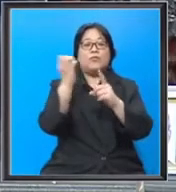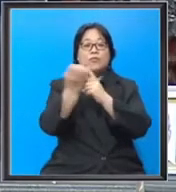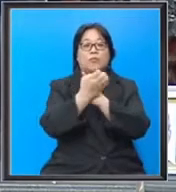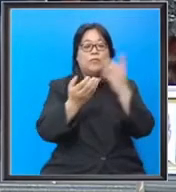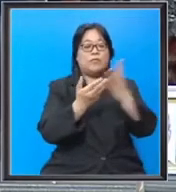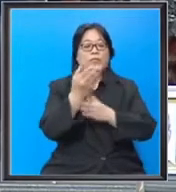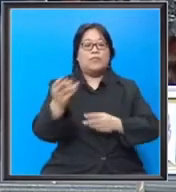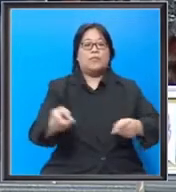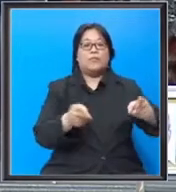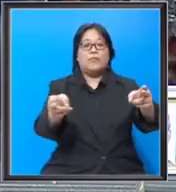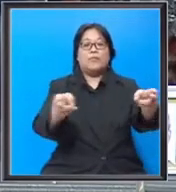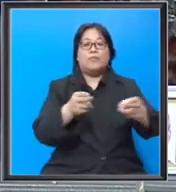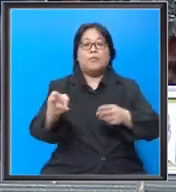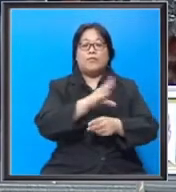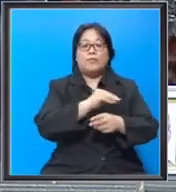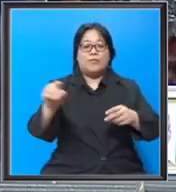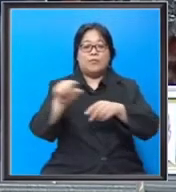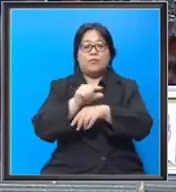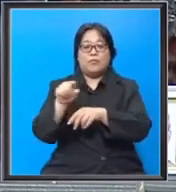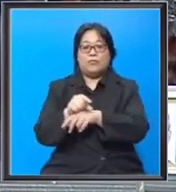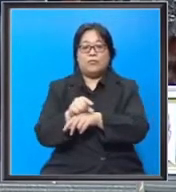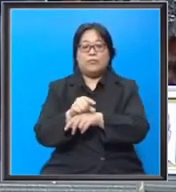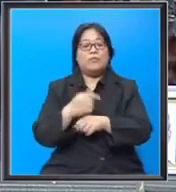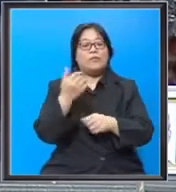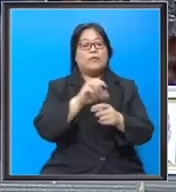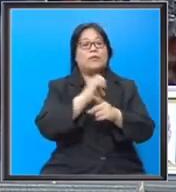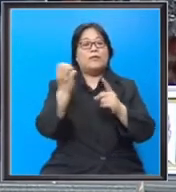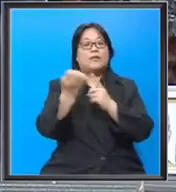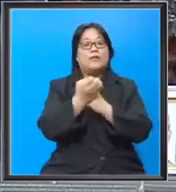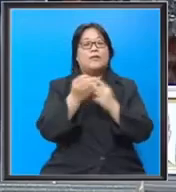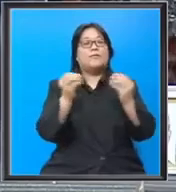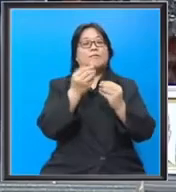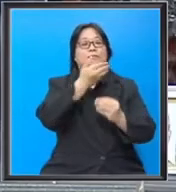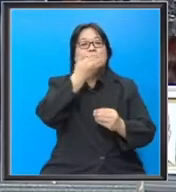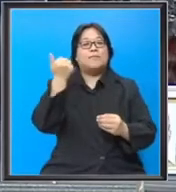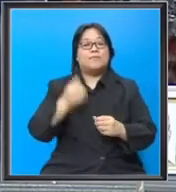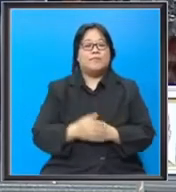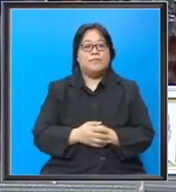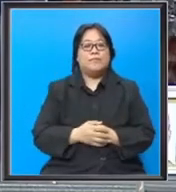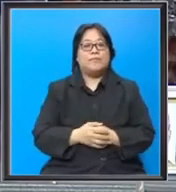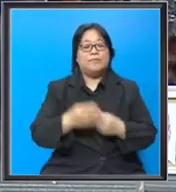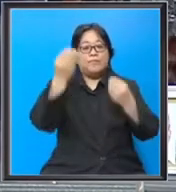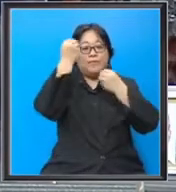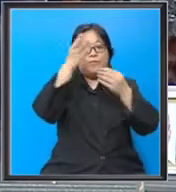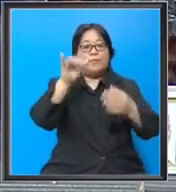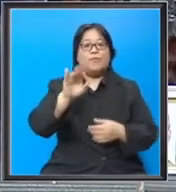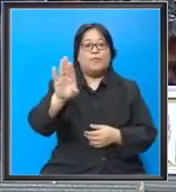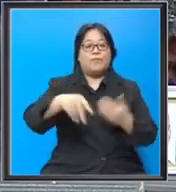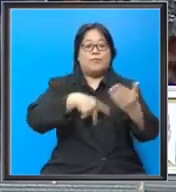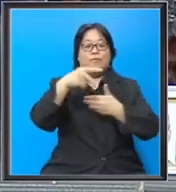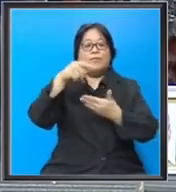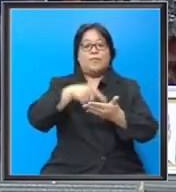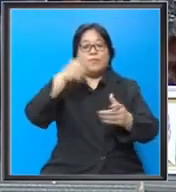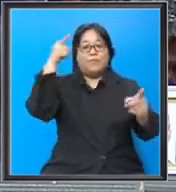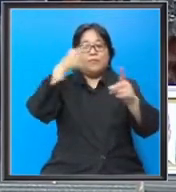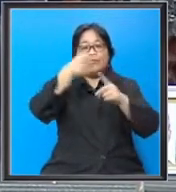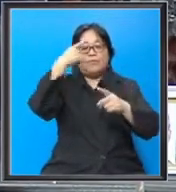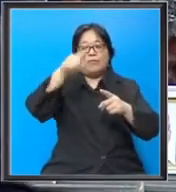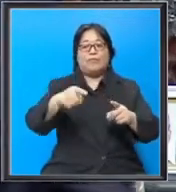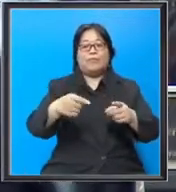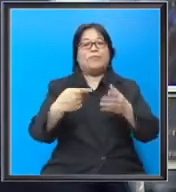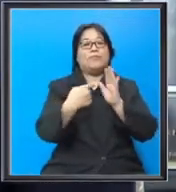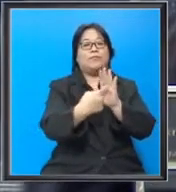melalui pengurusan dan penggunaan alam sekitar yang lestari. Untuk maklumat yang berhormat, program ini bertujuan untuk